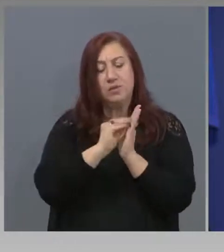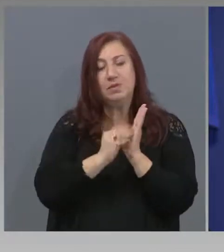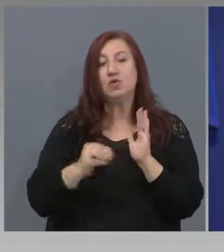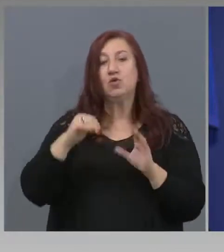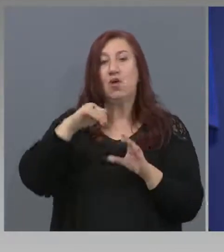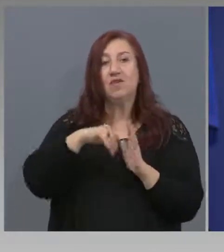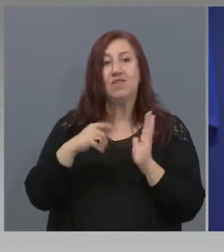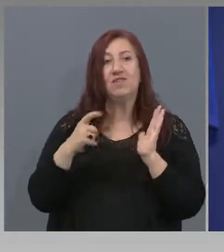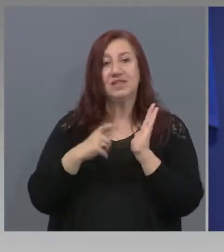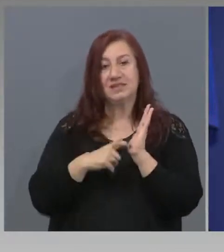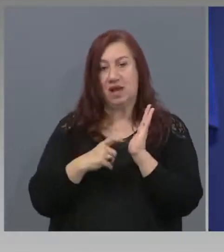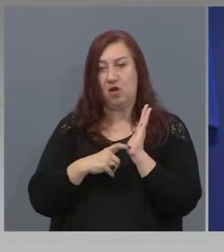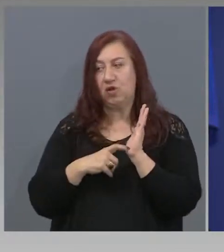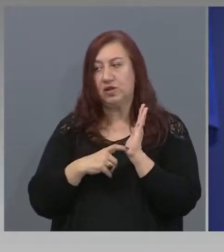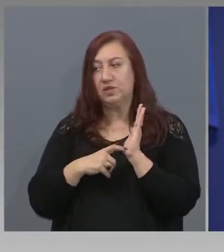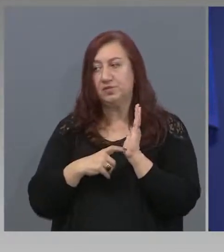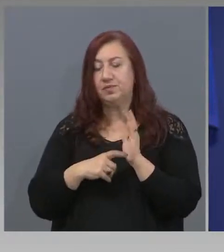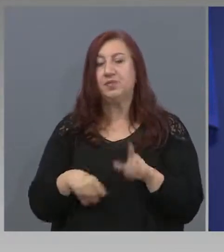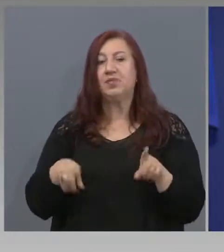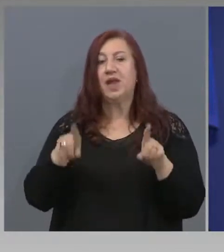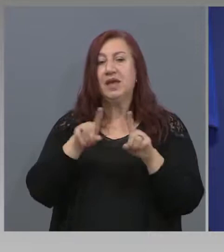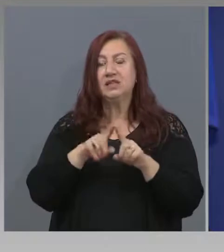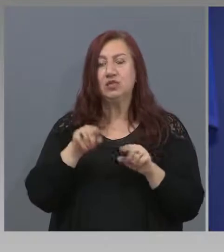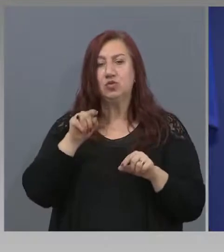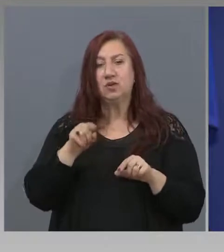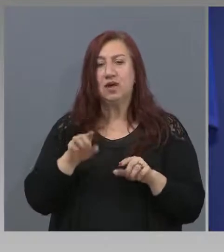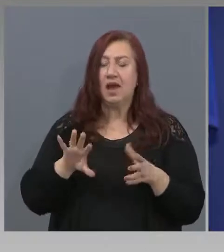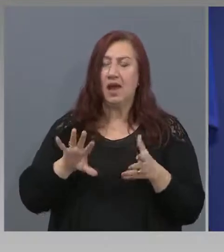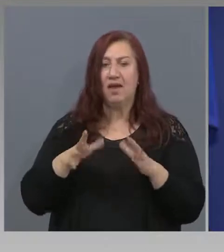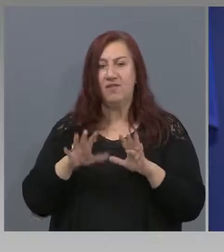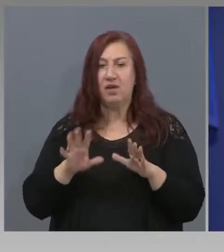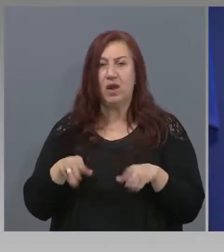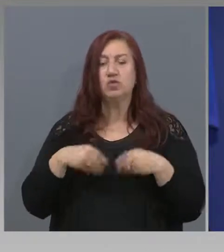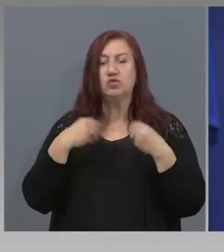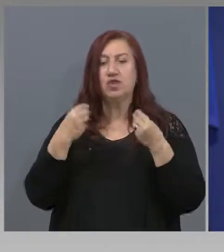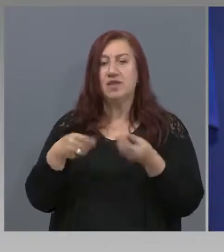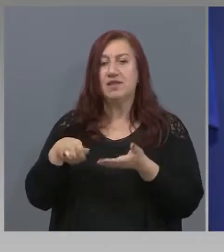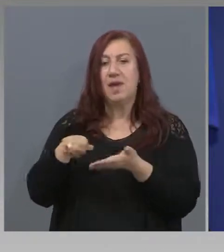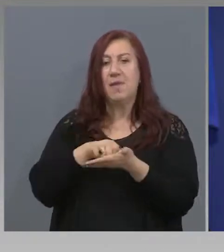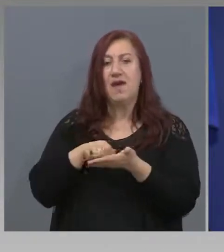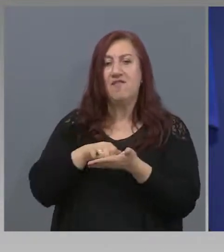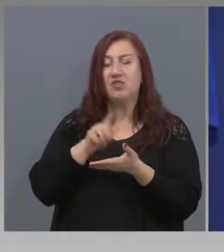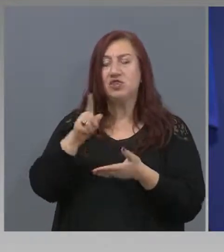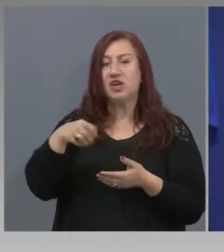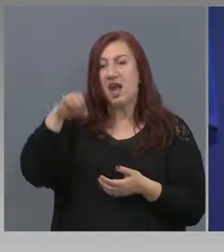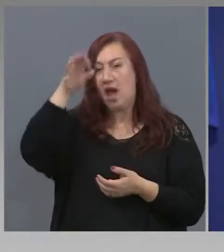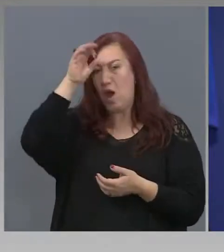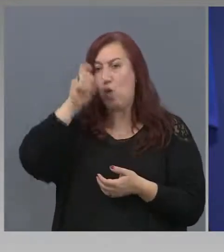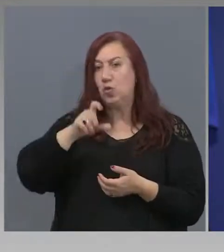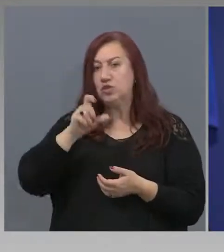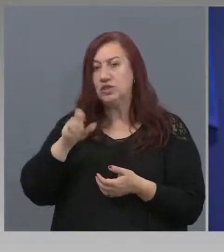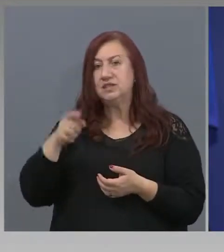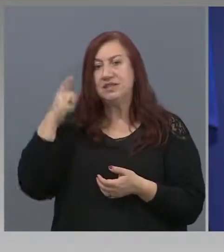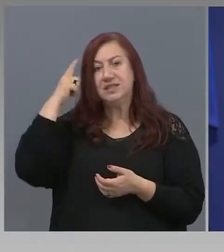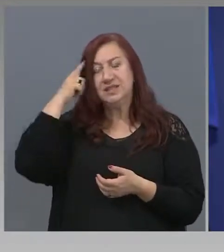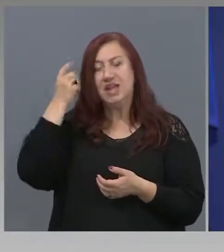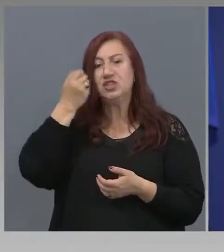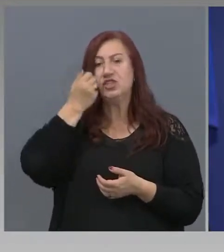Също така, най-вероятно ще се предоставят и такива ваучери на учениците, които знаете, че ползват